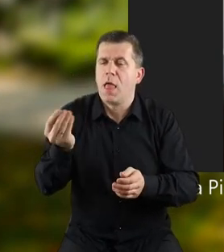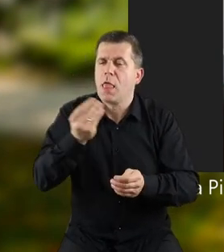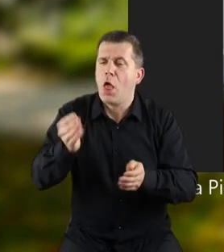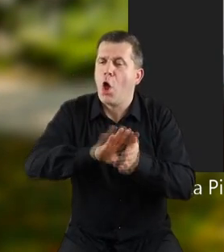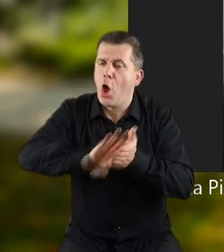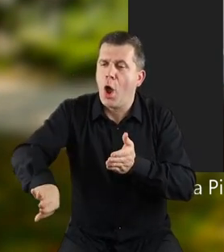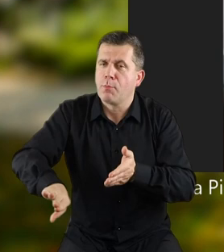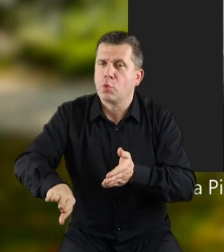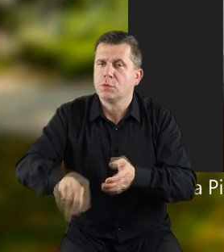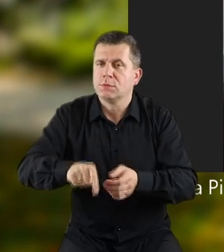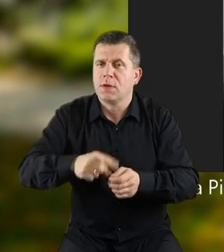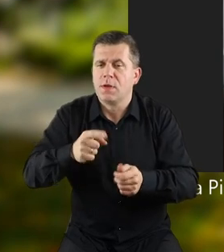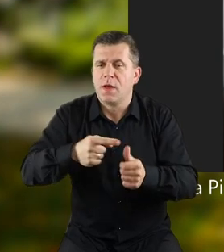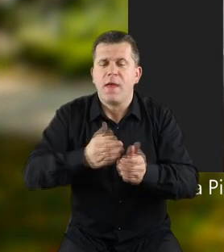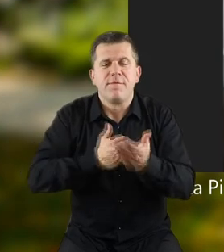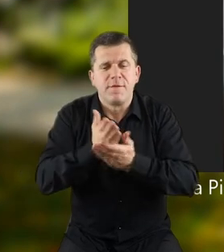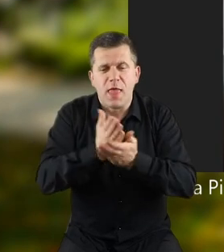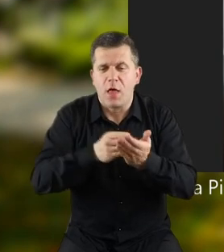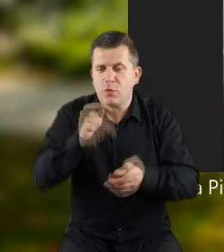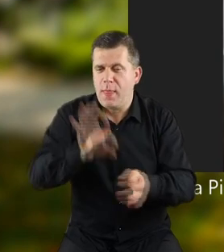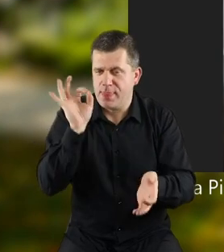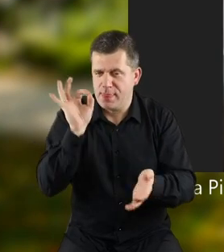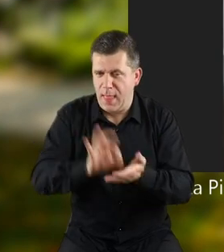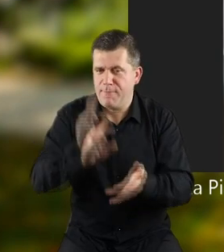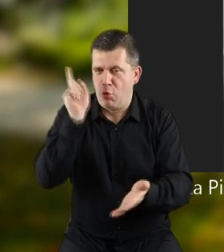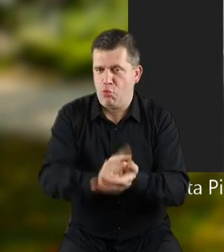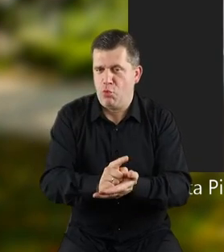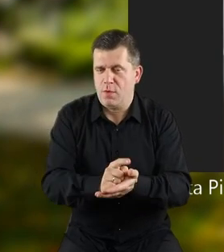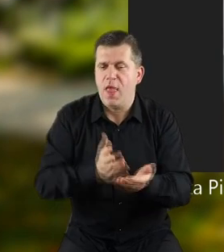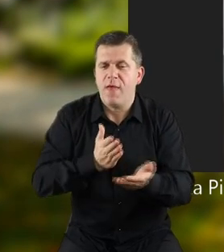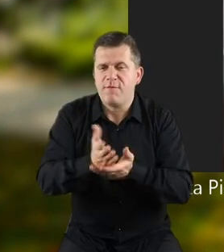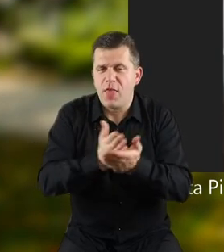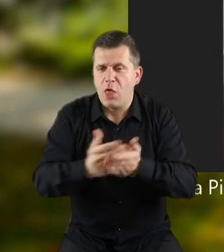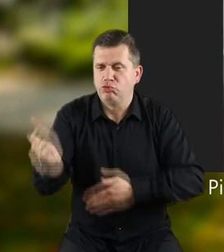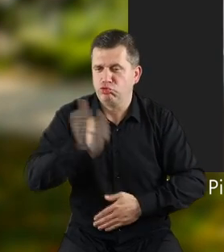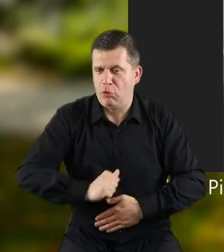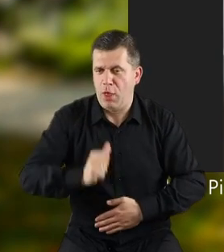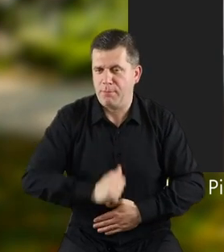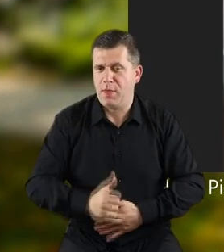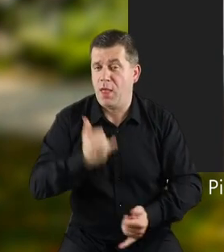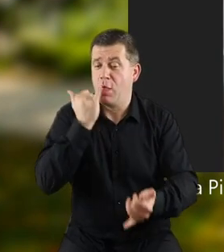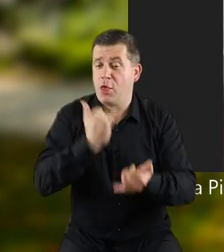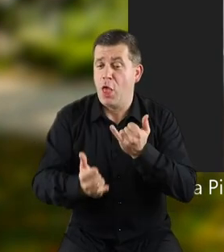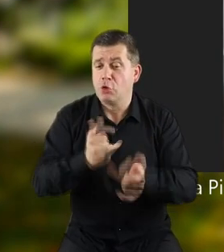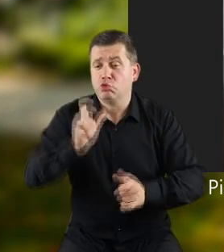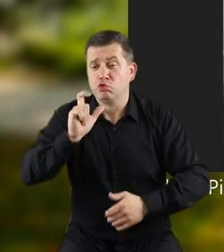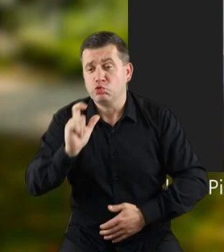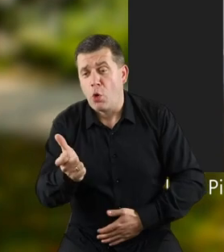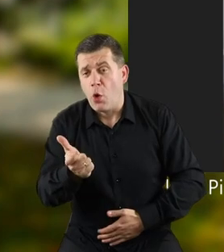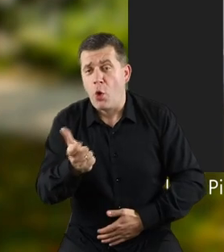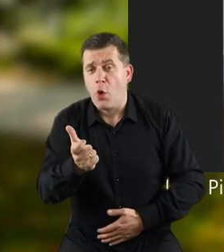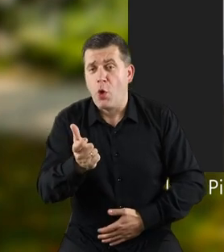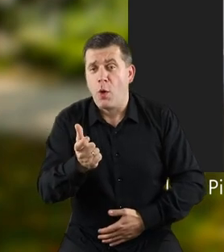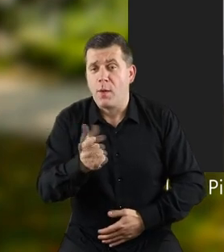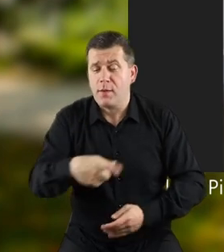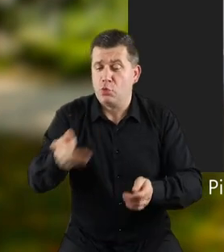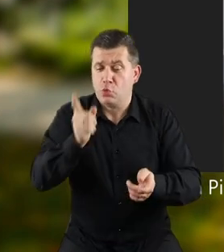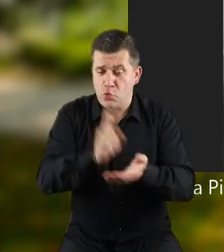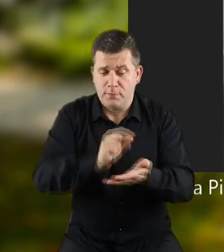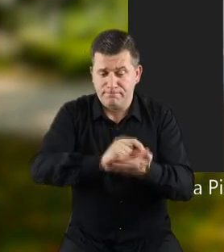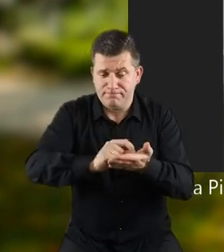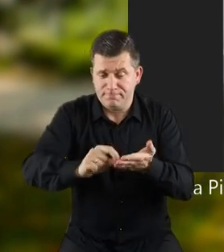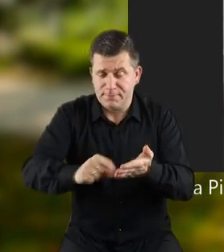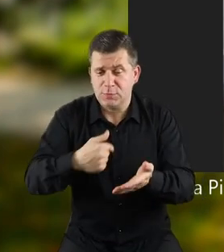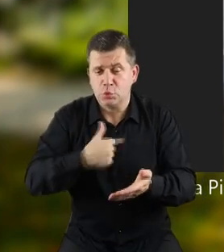a oprócz pisania, tak, wierzyć, że się uda, wierzyć w siebie. Jeżeli coś, co